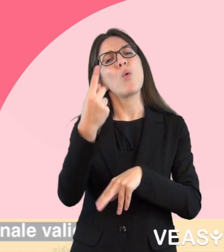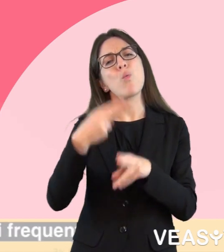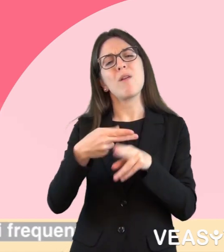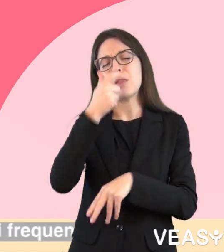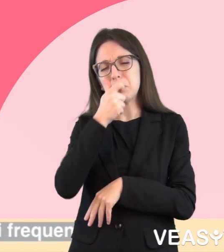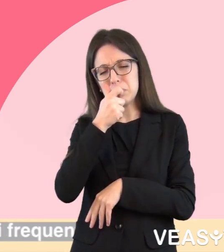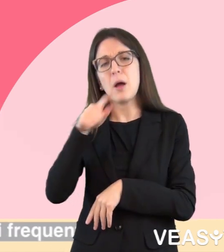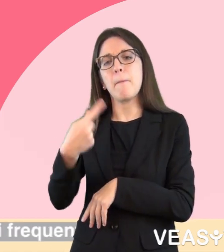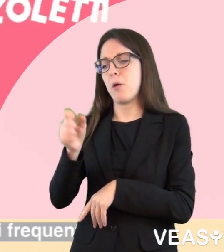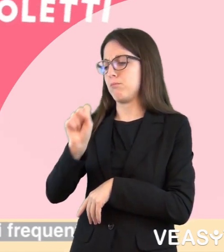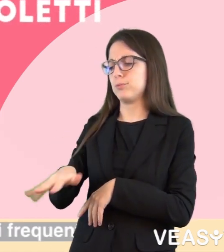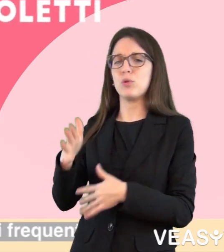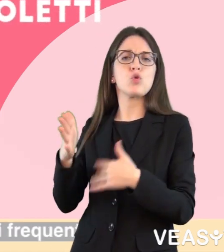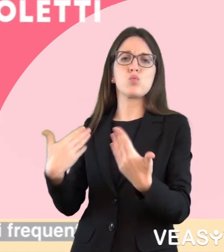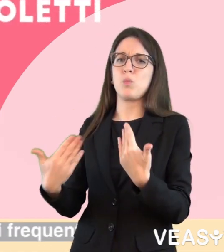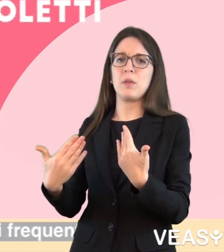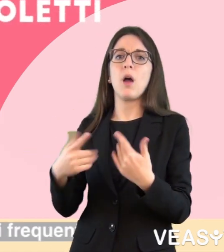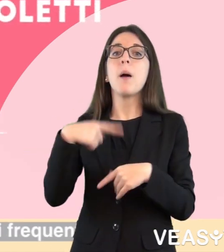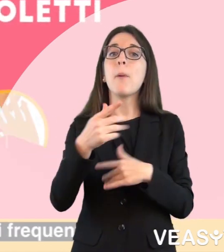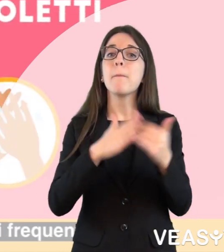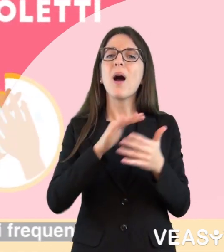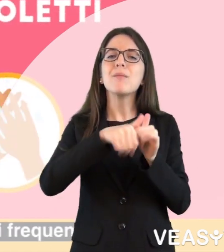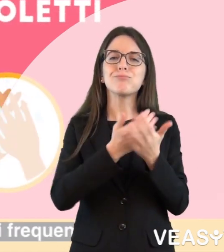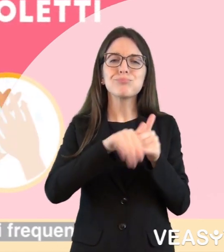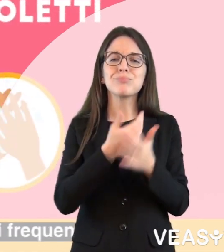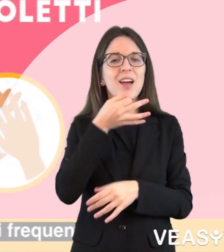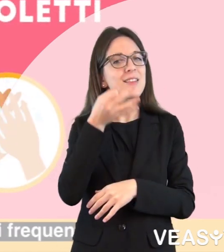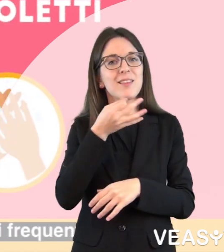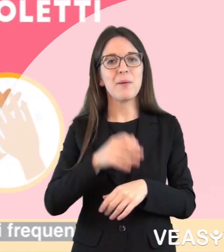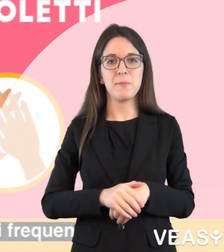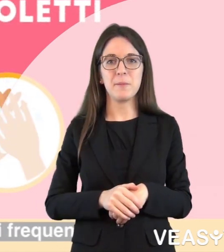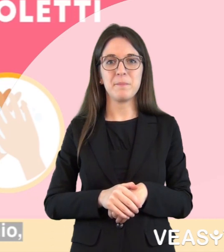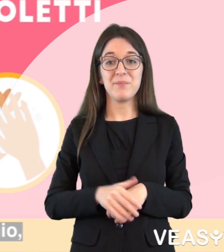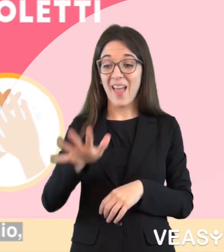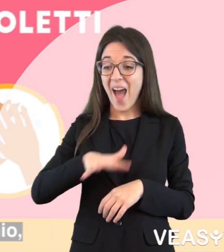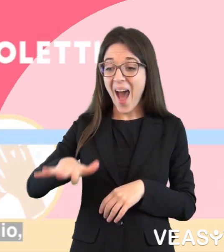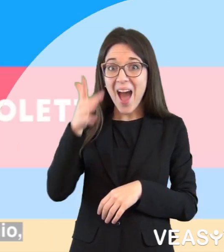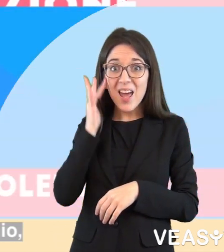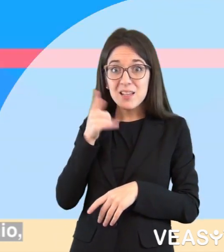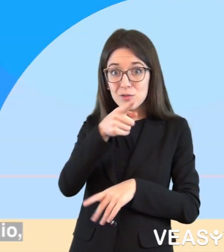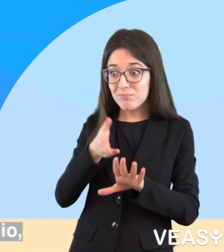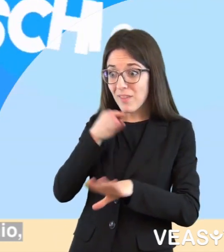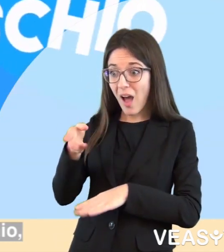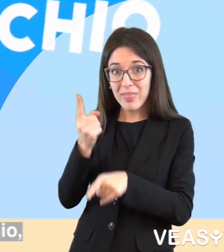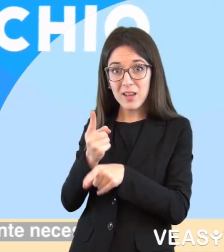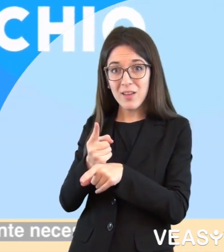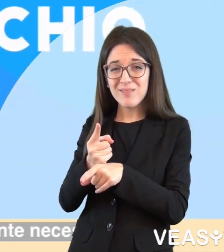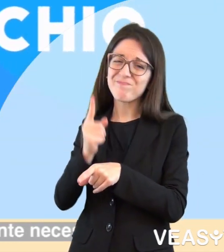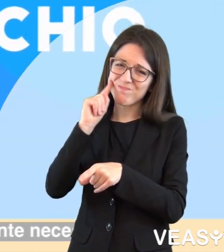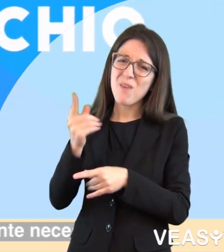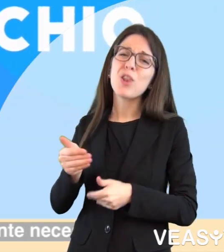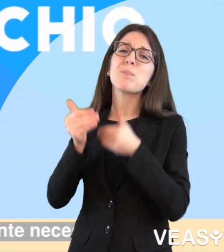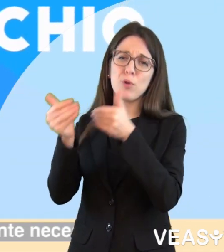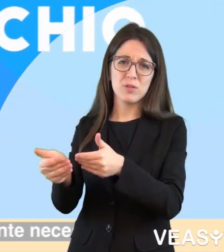valide per tutti, come utilizzare fazzoletti usa e getta e lavarsi le mani frequentemente. Per chi dovesse recarsi in area a rischio,